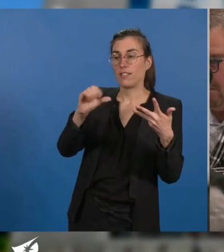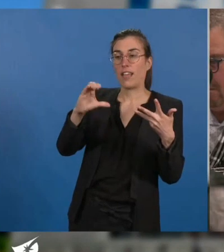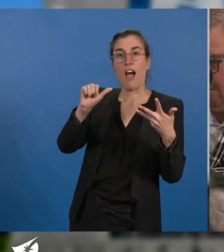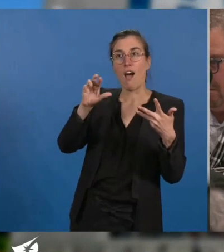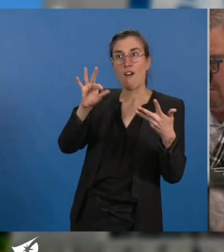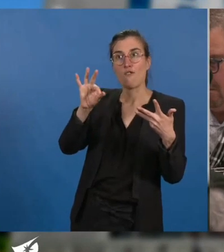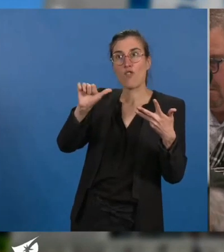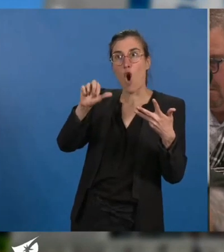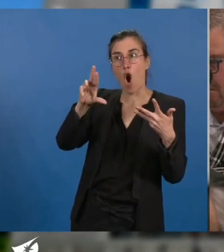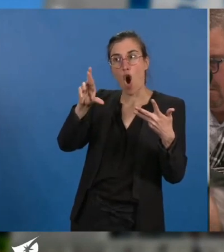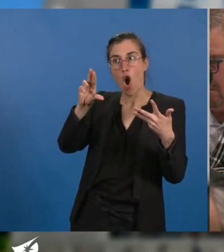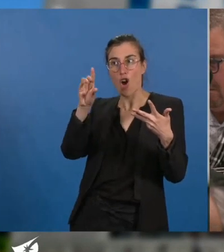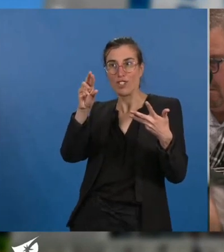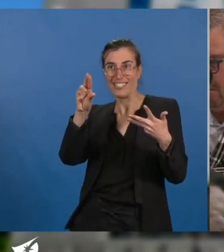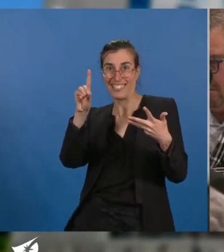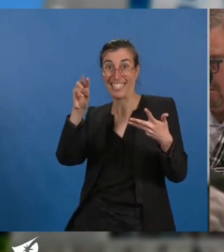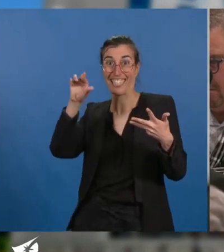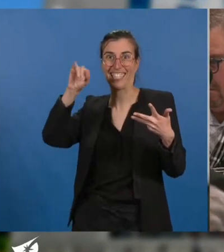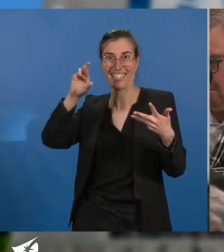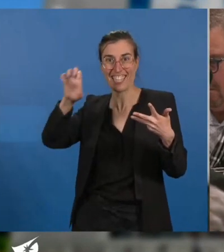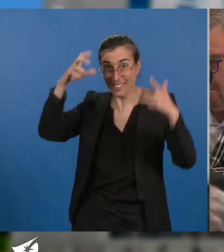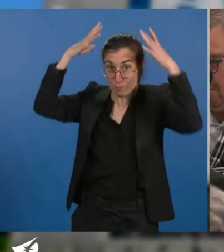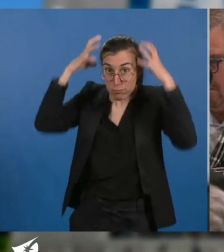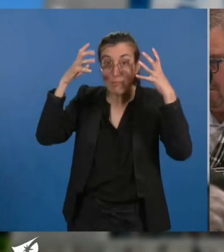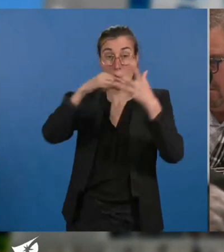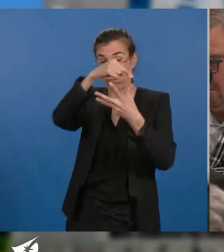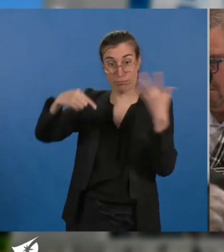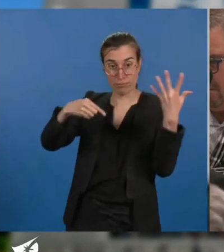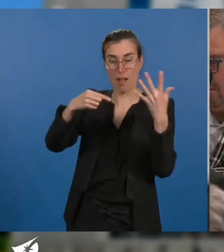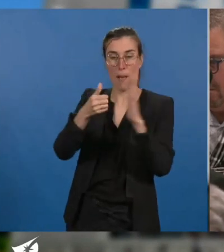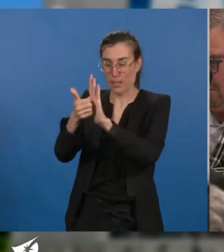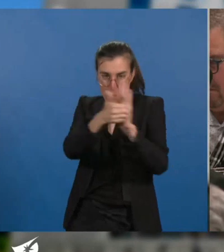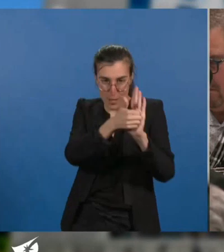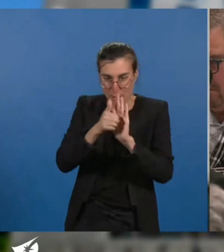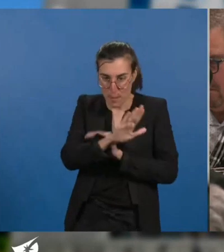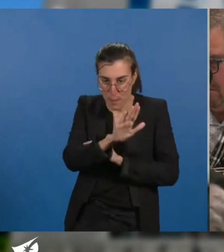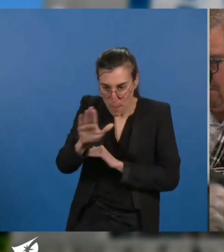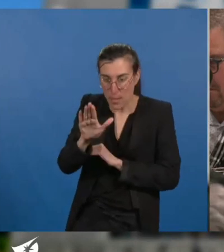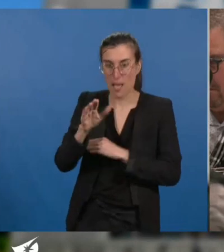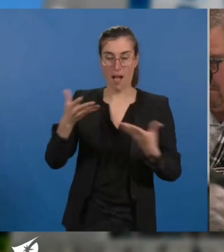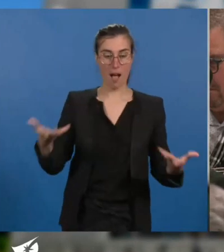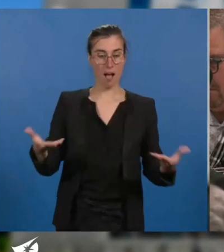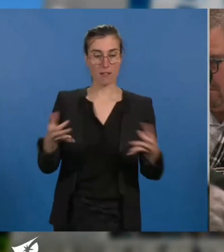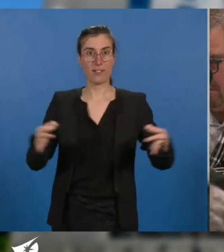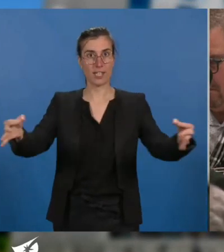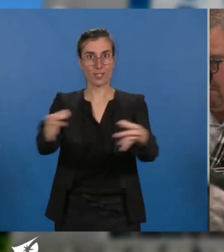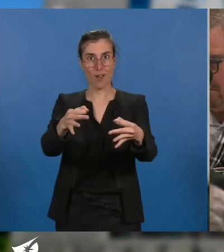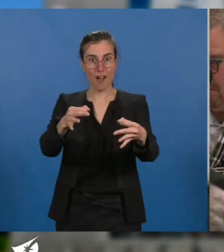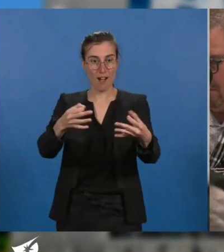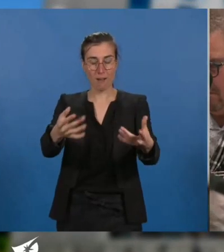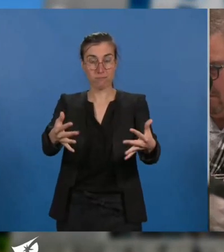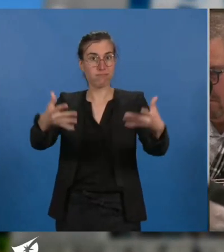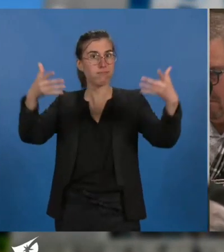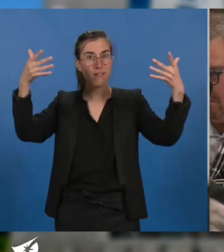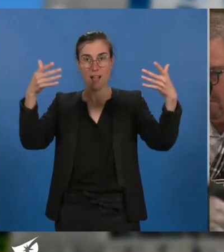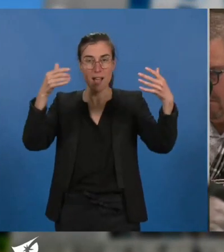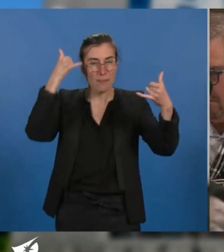contribuer à la notoriété de notre territoire, une notoriété fondée sur l'imaginaire qui, de Jules Verne